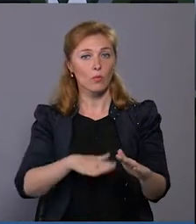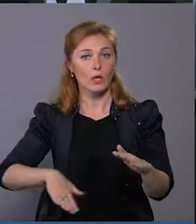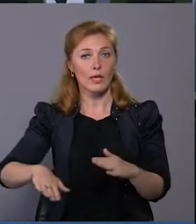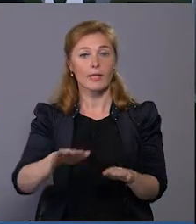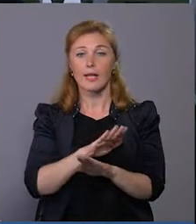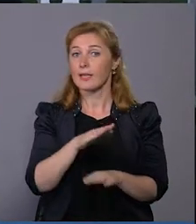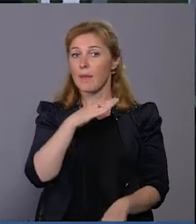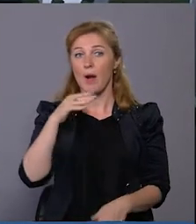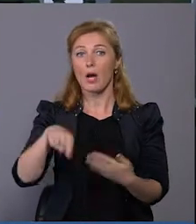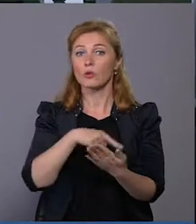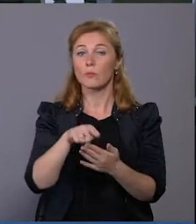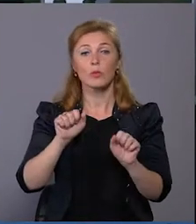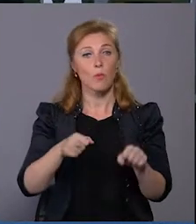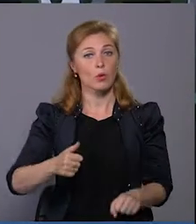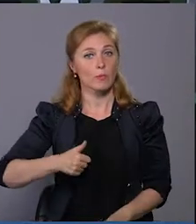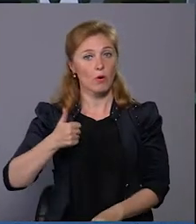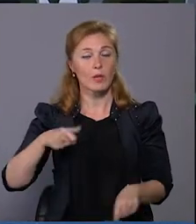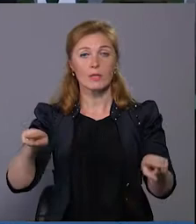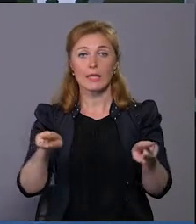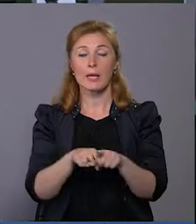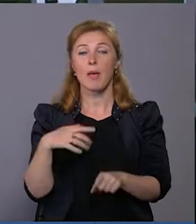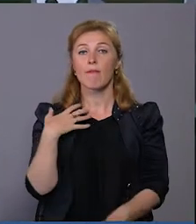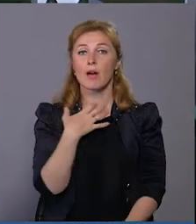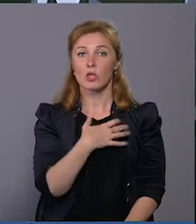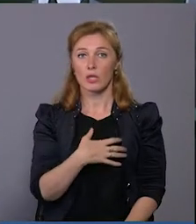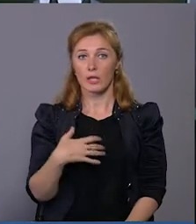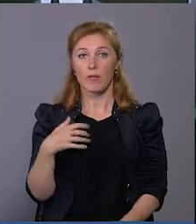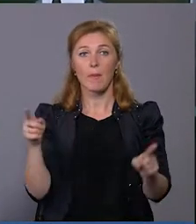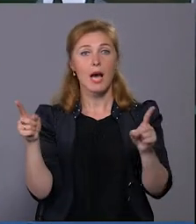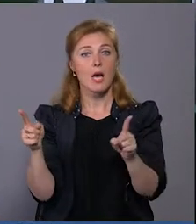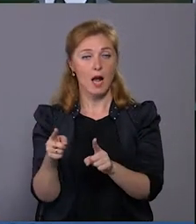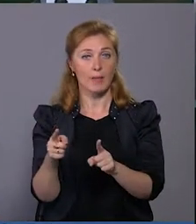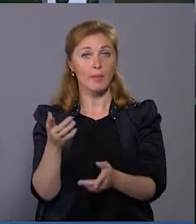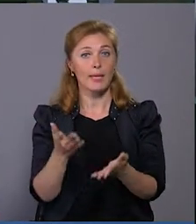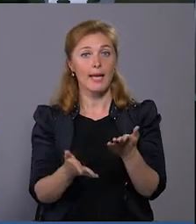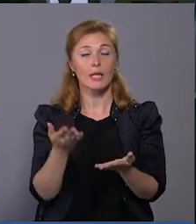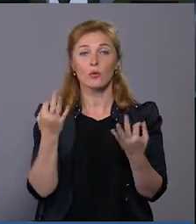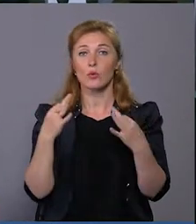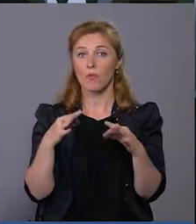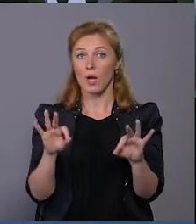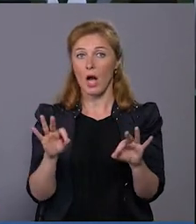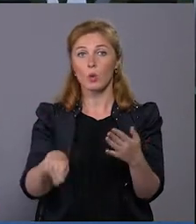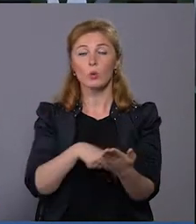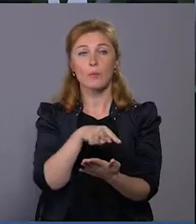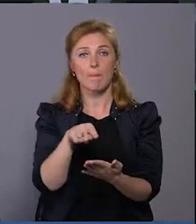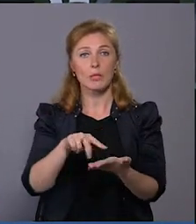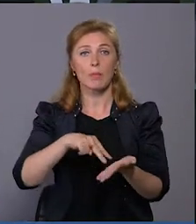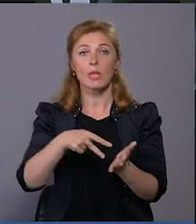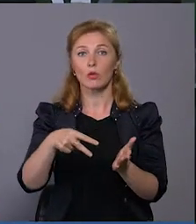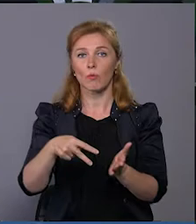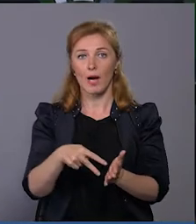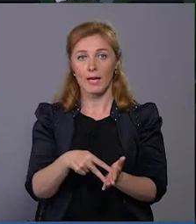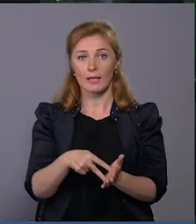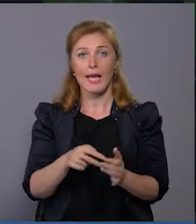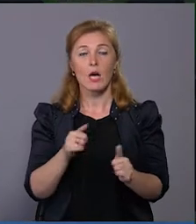міст можуть похвалитися такими важливими рамками, які дозволяють містові планувати і